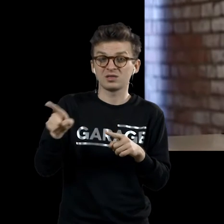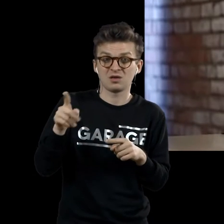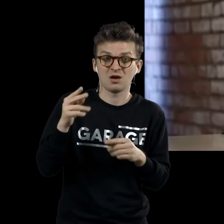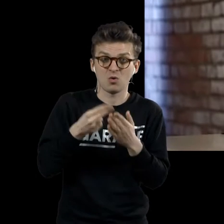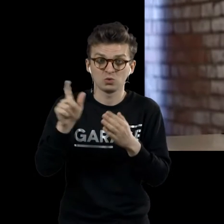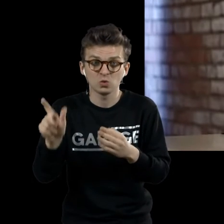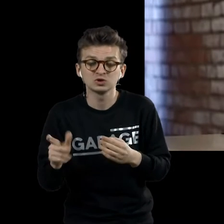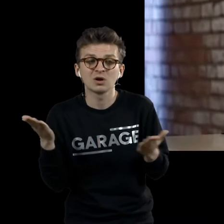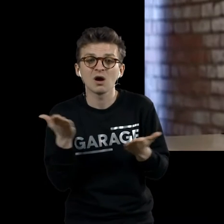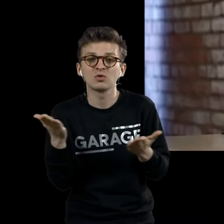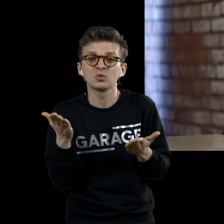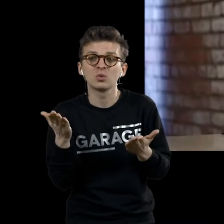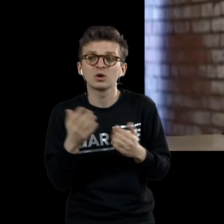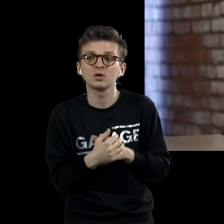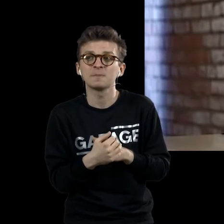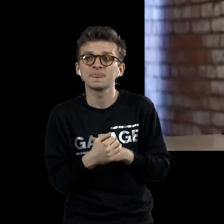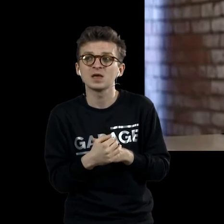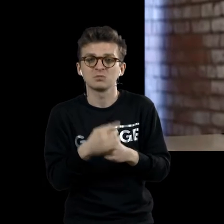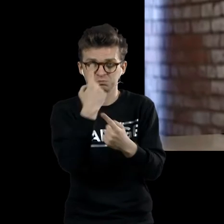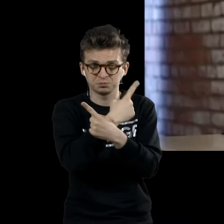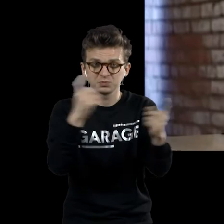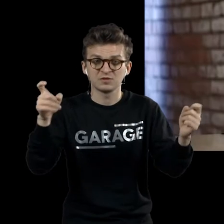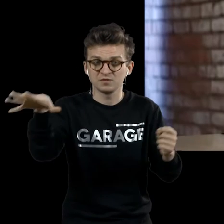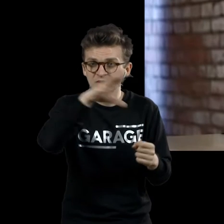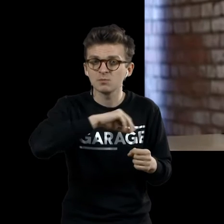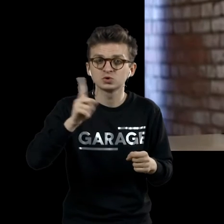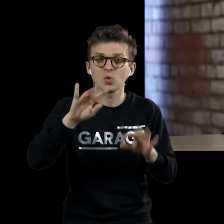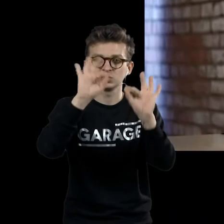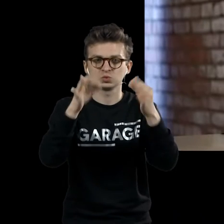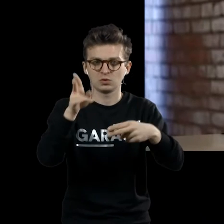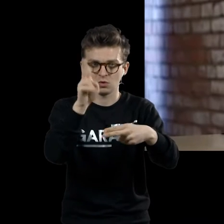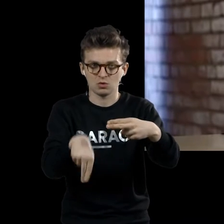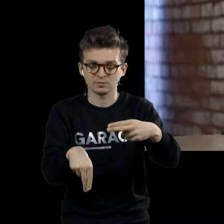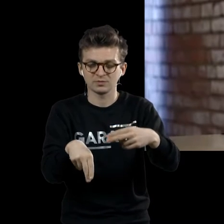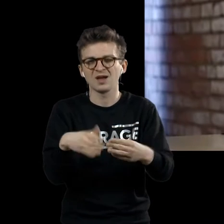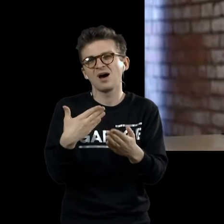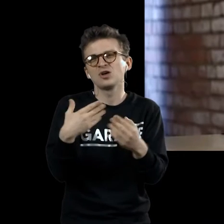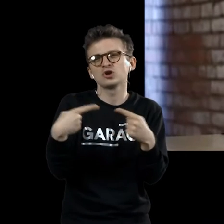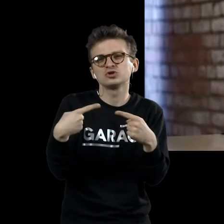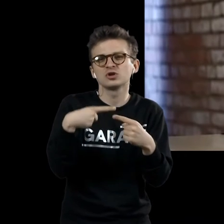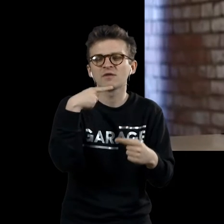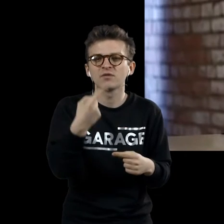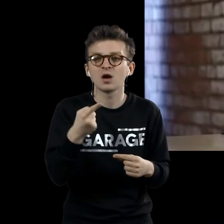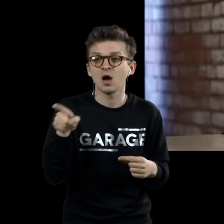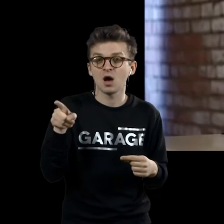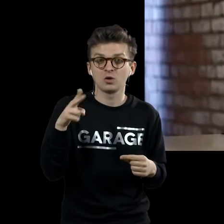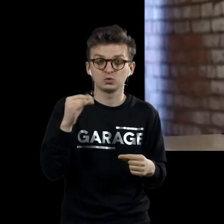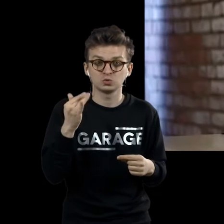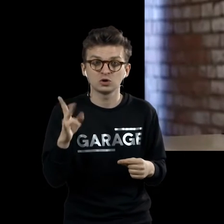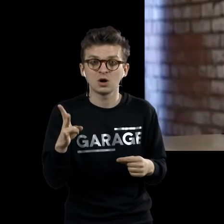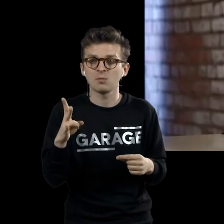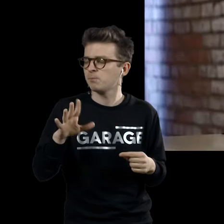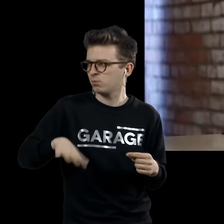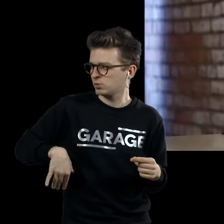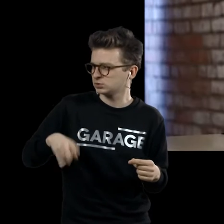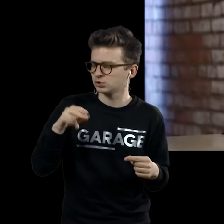провозгласил конец искусства. Точнее говоря, после Дюшана